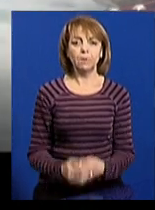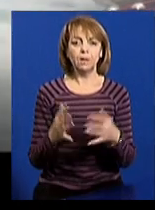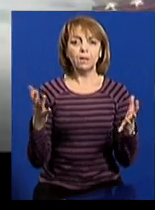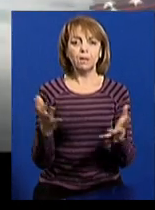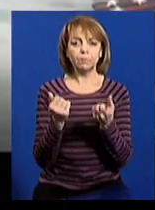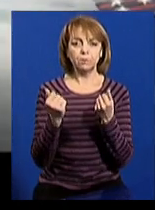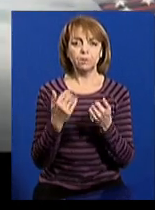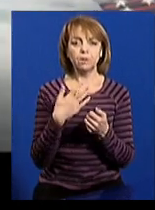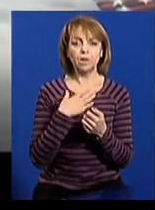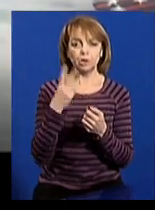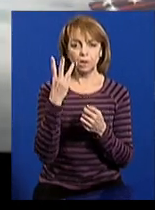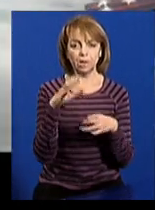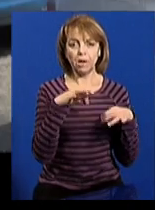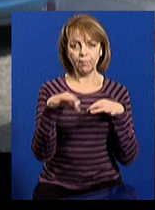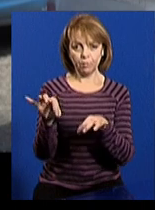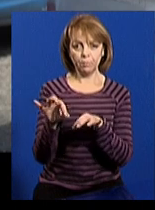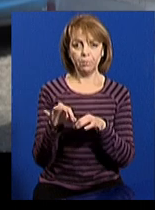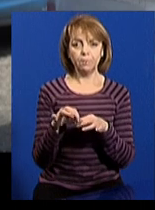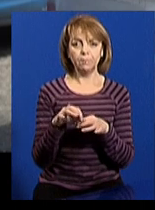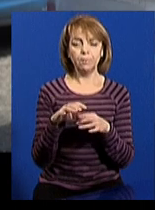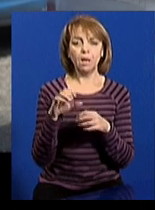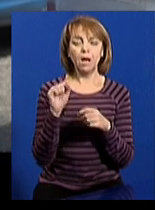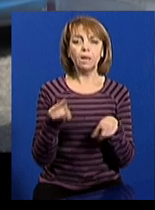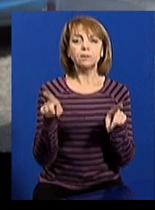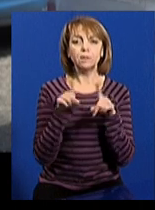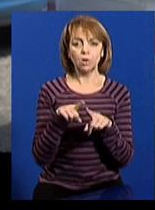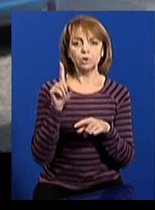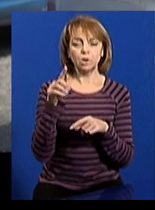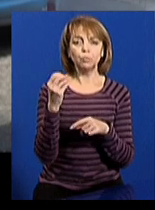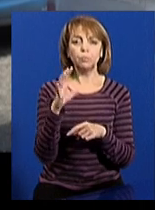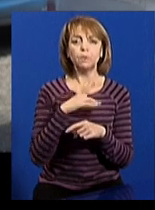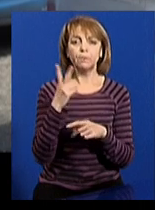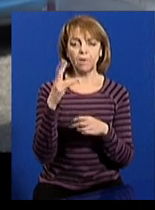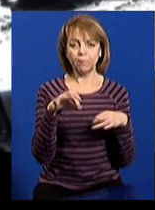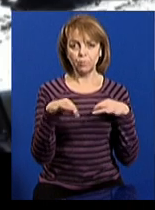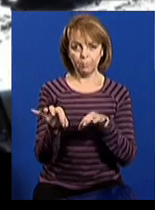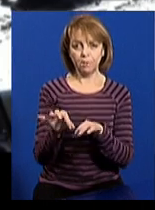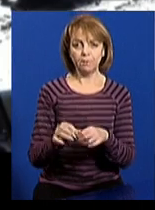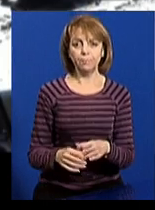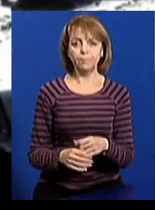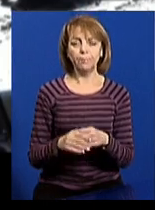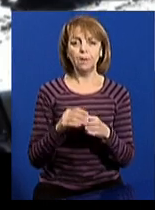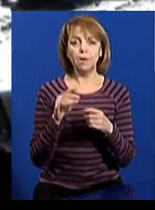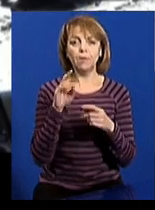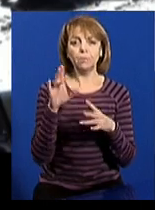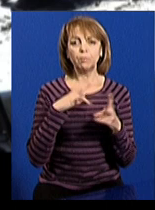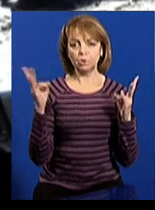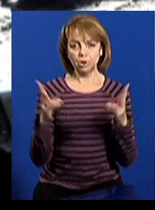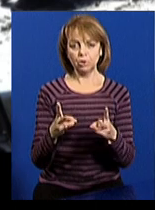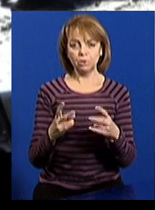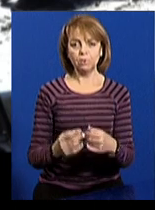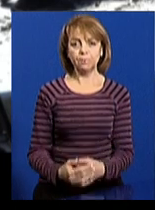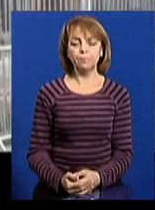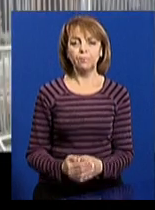наші три автомобіля, а також там ще було два автомобіля. Але вони постраждали.